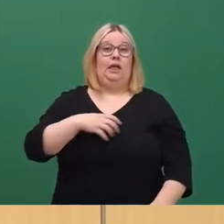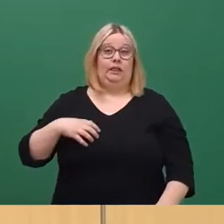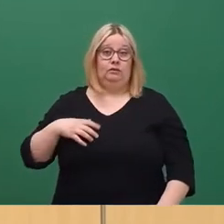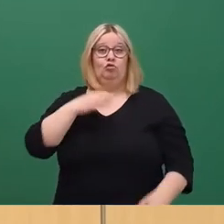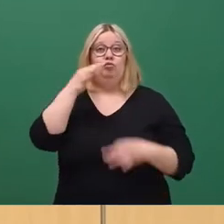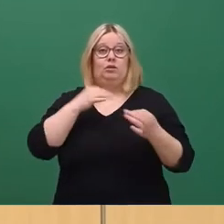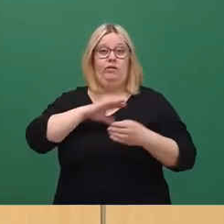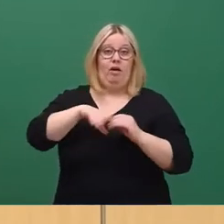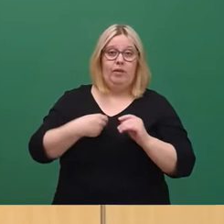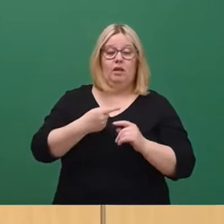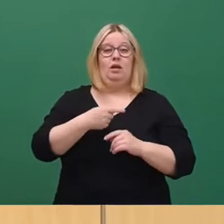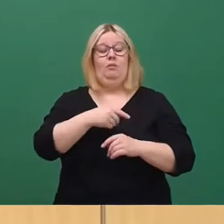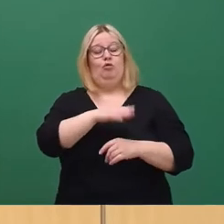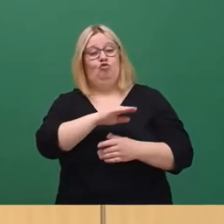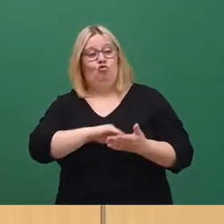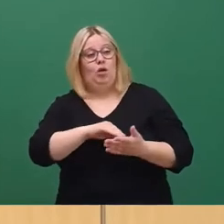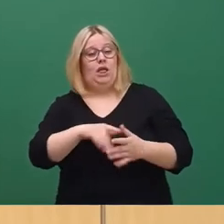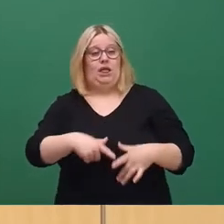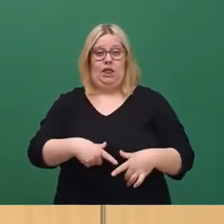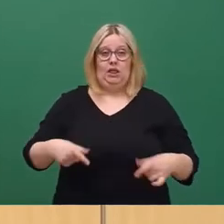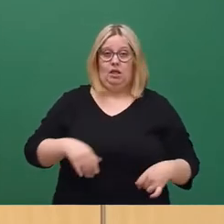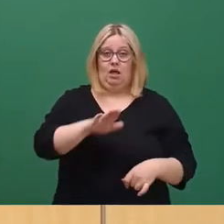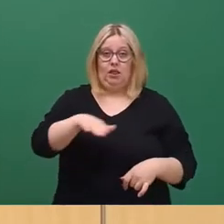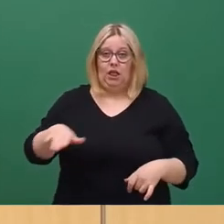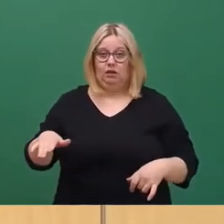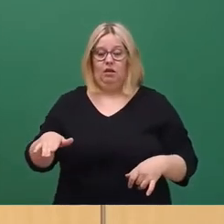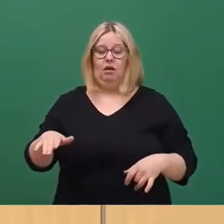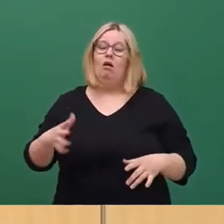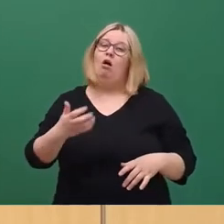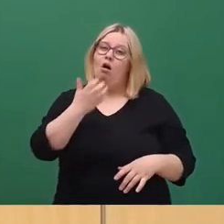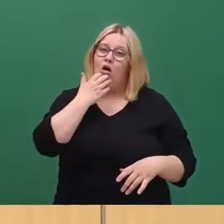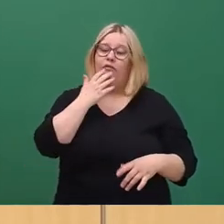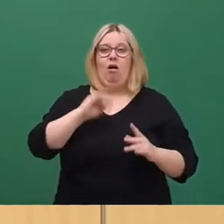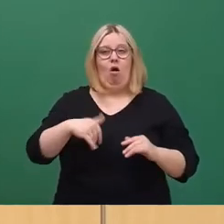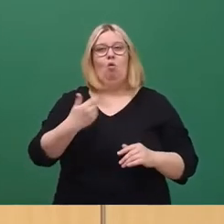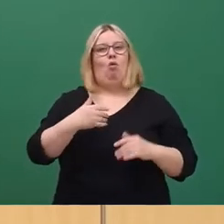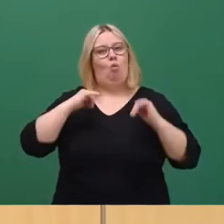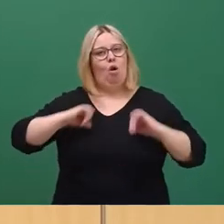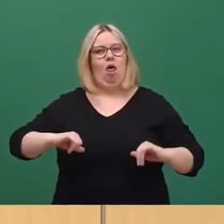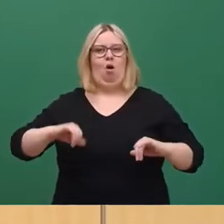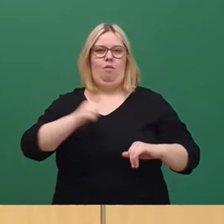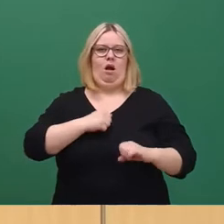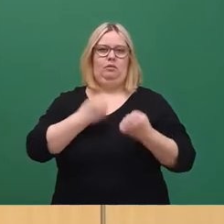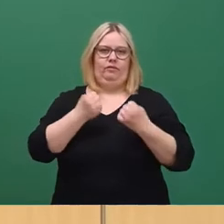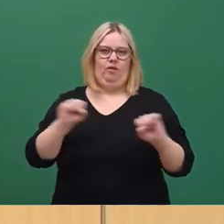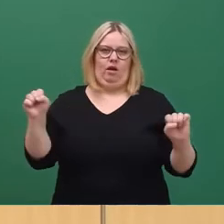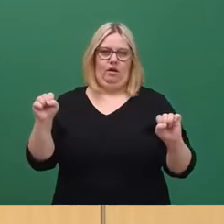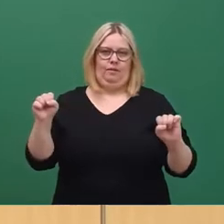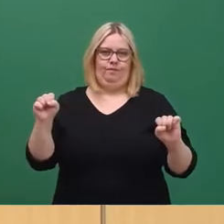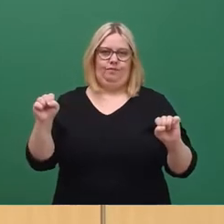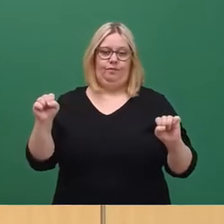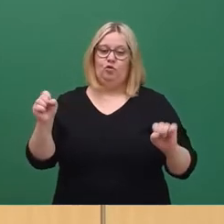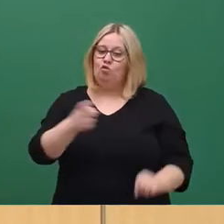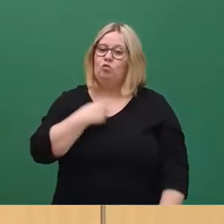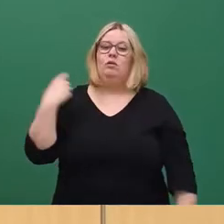mit Schul- und Kitakindern, haben sich einen angstfreien Sommerurlaub verdient. Und seien wir ehrlich, wir alle haben